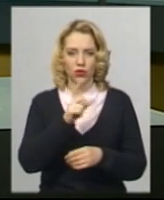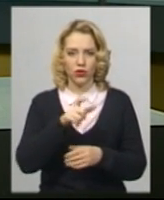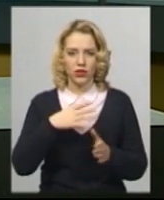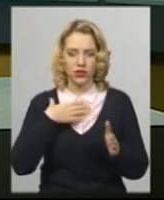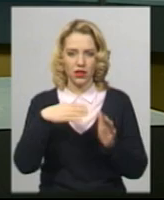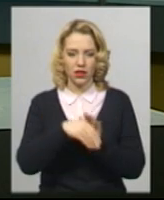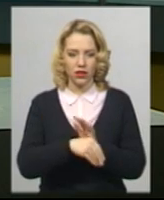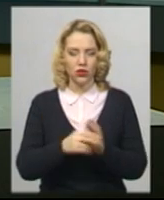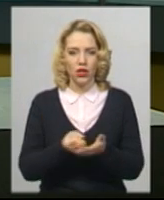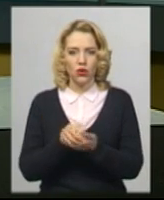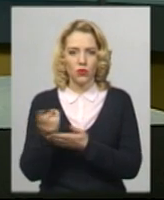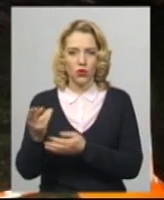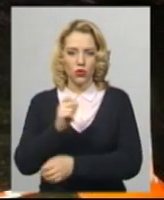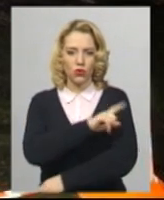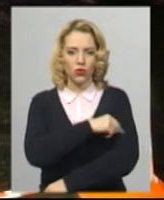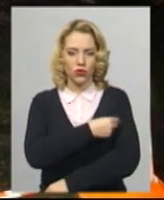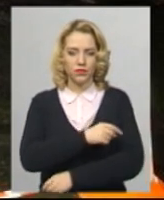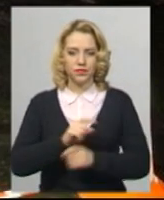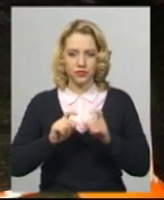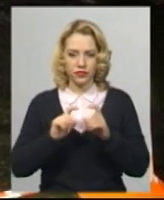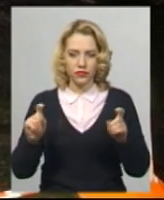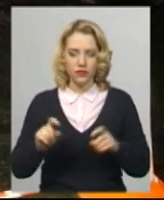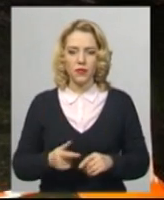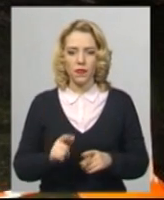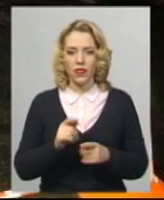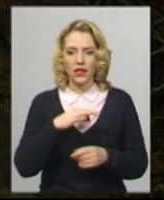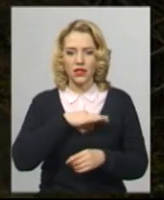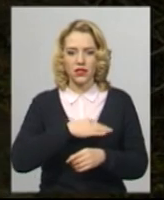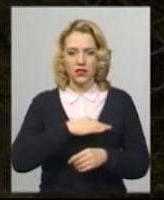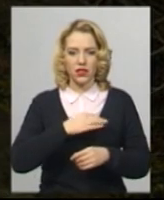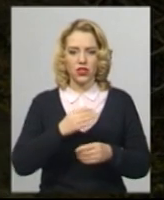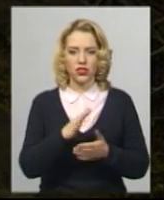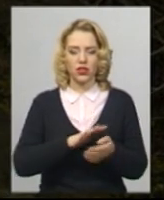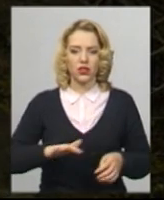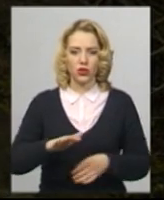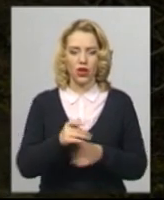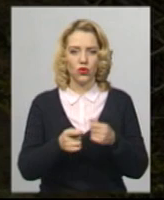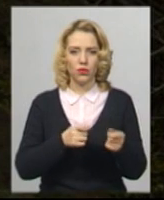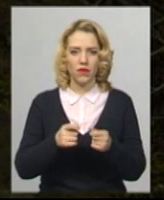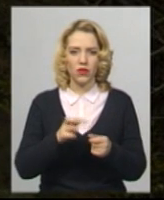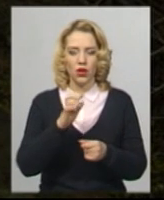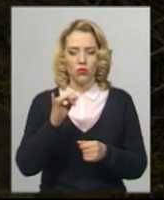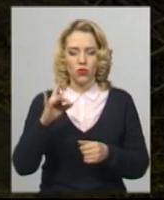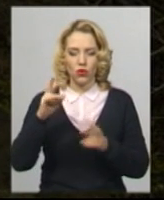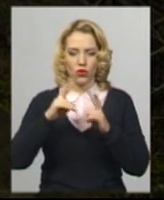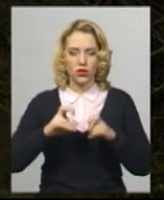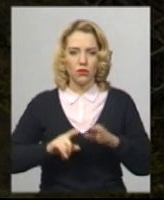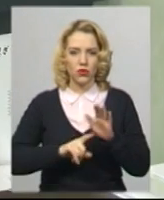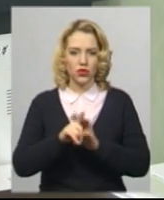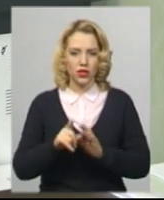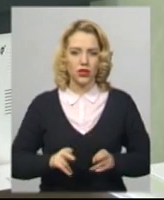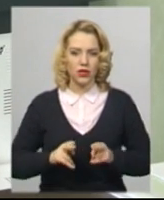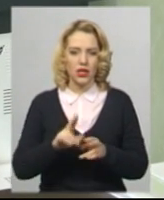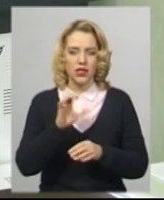Подробиці ДТП далі. Слідчі Територіального управління Державного бюро розслідувань порушили кримінальну справу за фактом